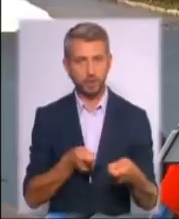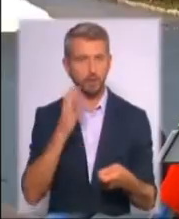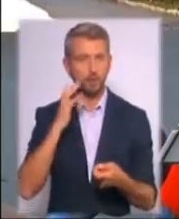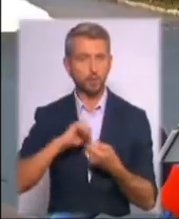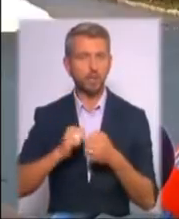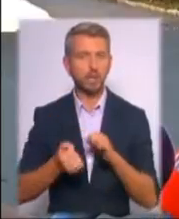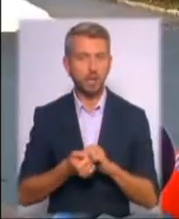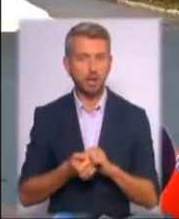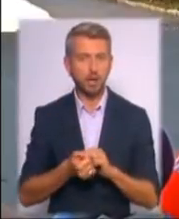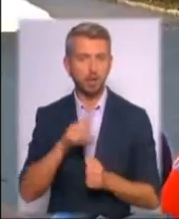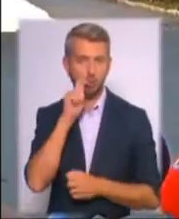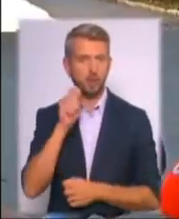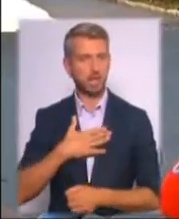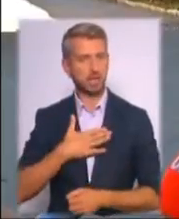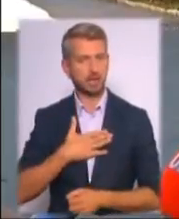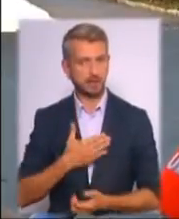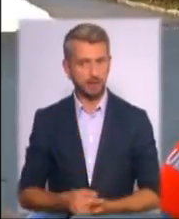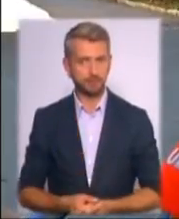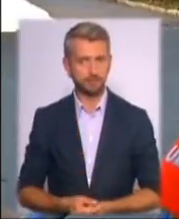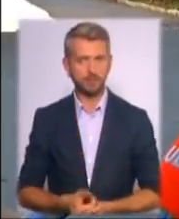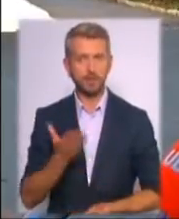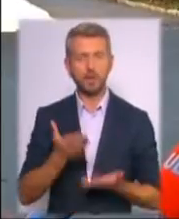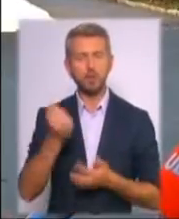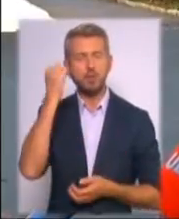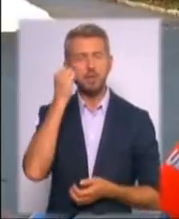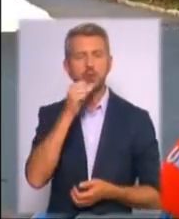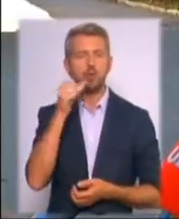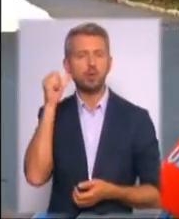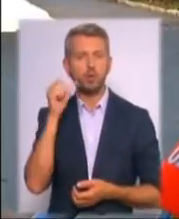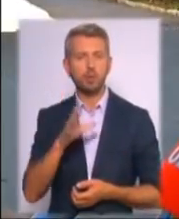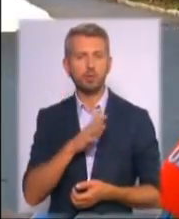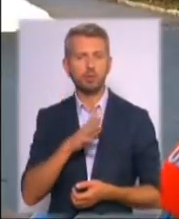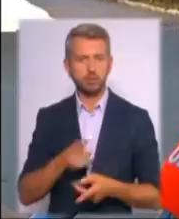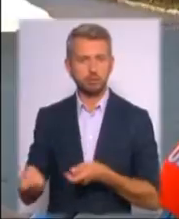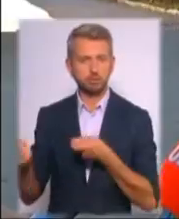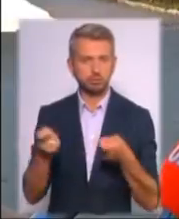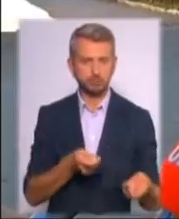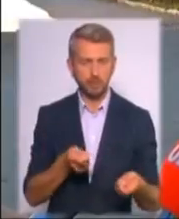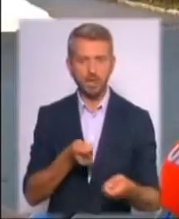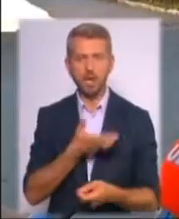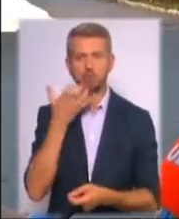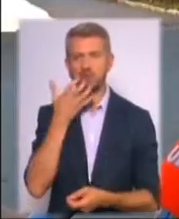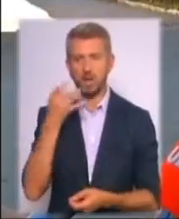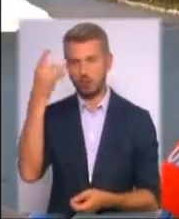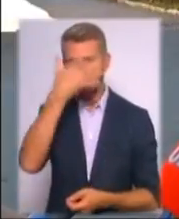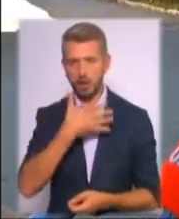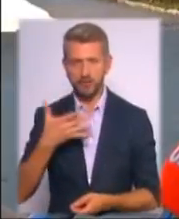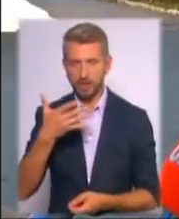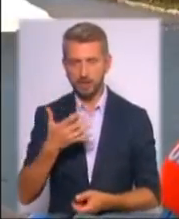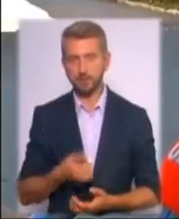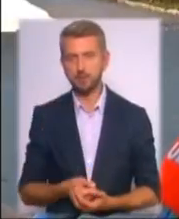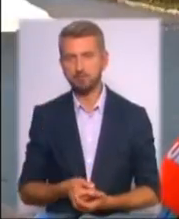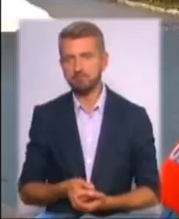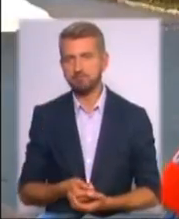українське. Якщо пам'ятаєте, минулого року це було вугілля з Південної Африки, тобто